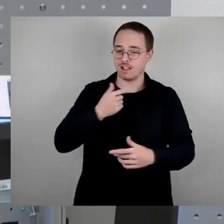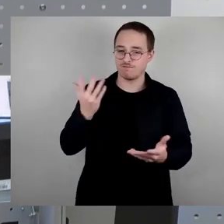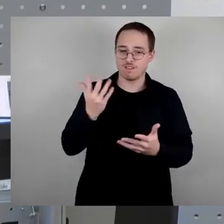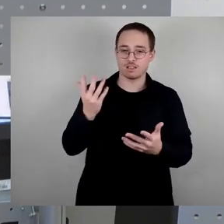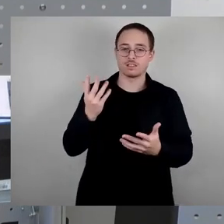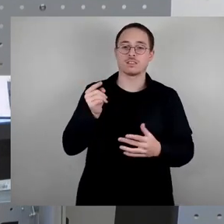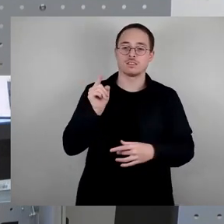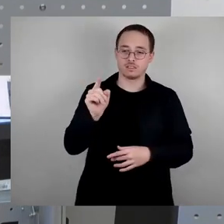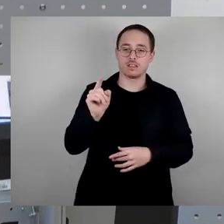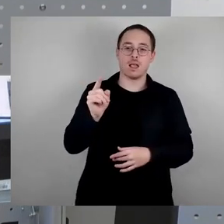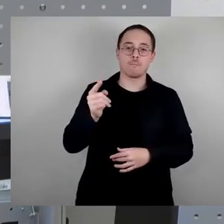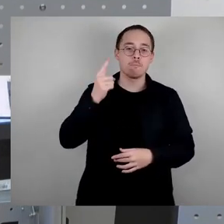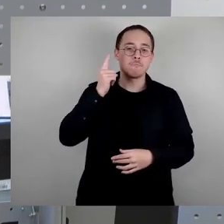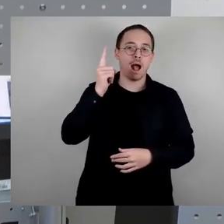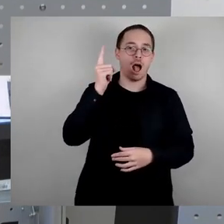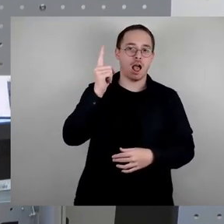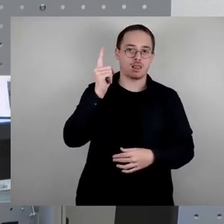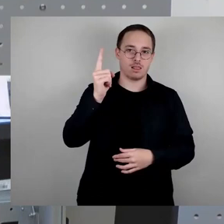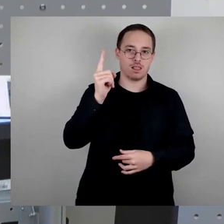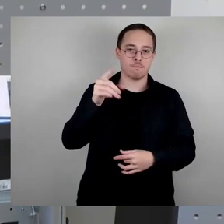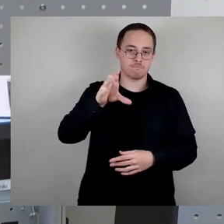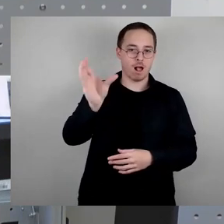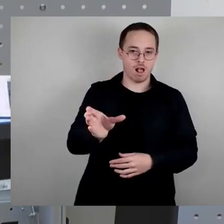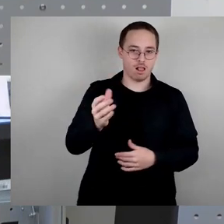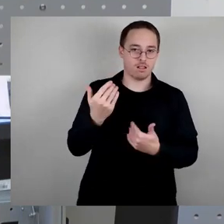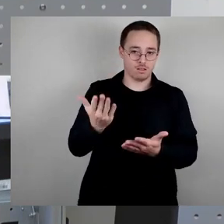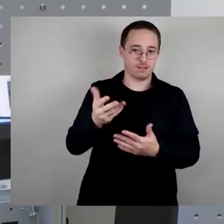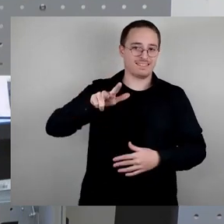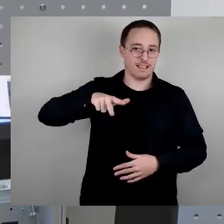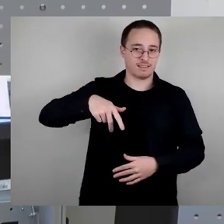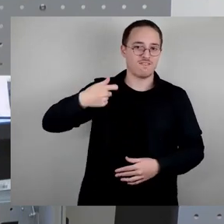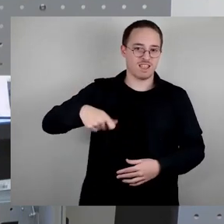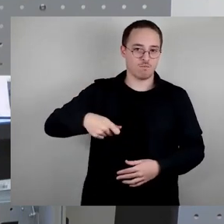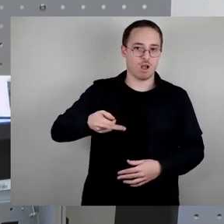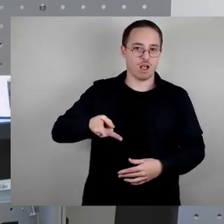als tiefgreifendes Ereignis in unserer Stadtgeschichte entsprechend würdigt.